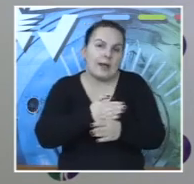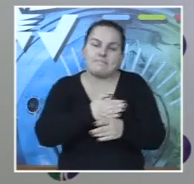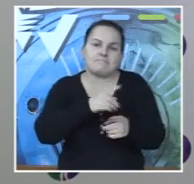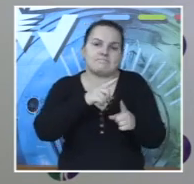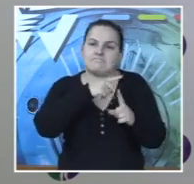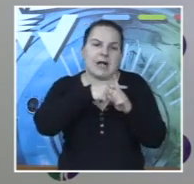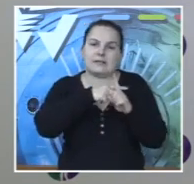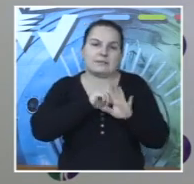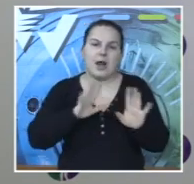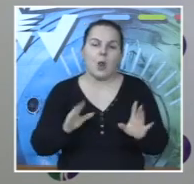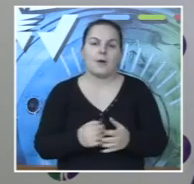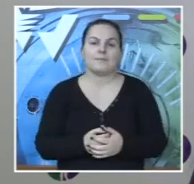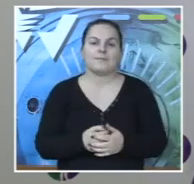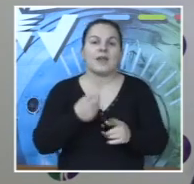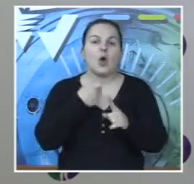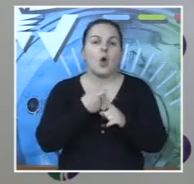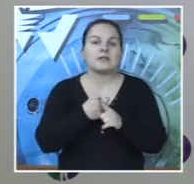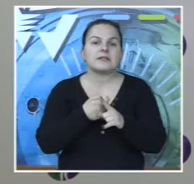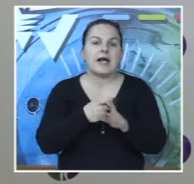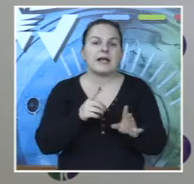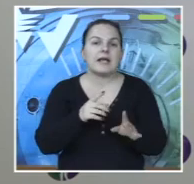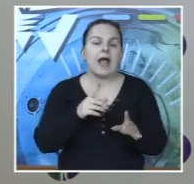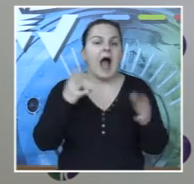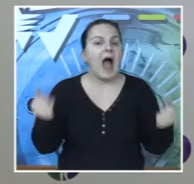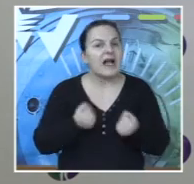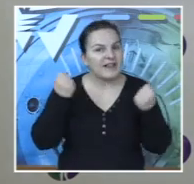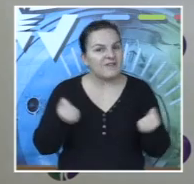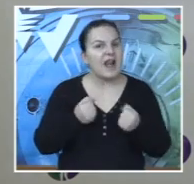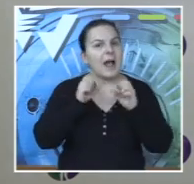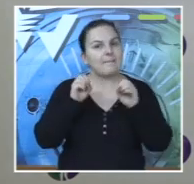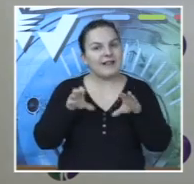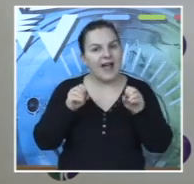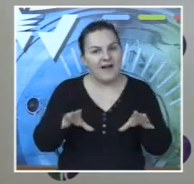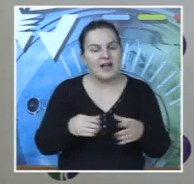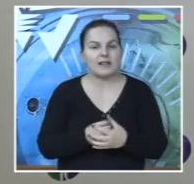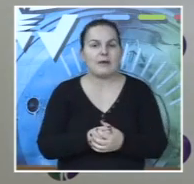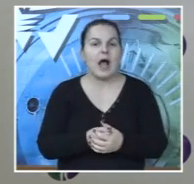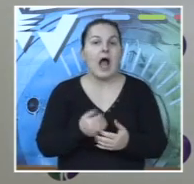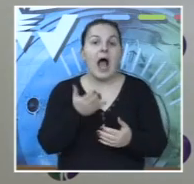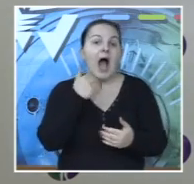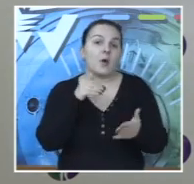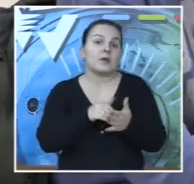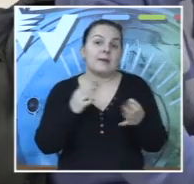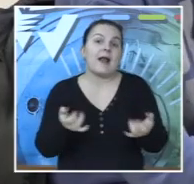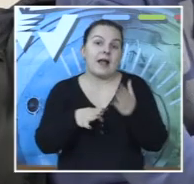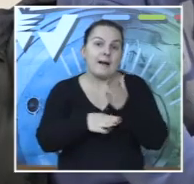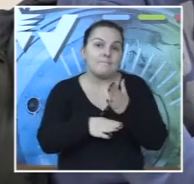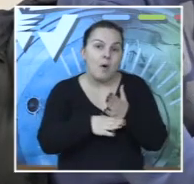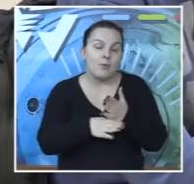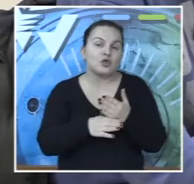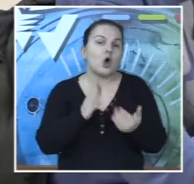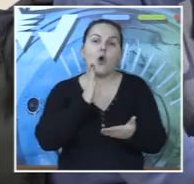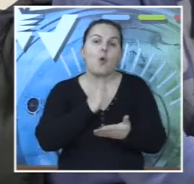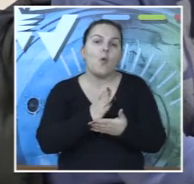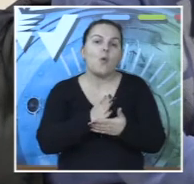maksimalno. Što se koja se tiče, dakle, on je apsolutno maksimalno aktivan na predavanjima, ako treba neka pomoć